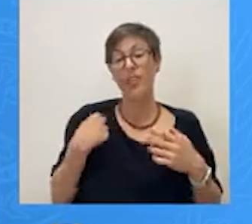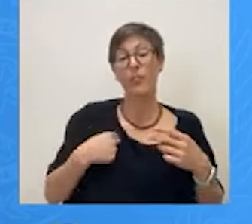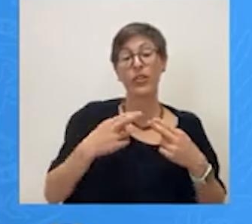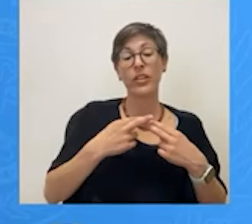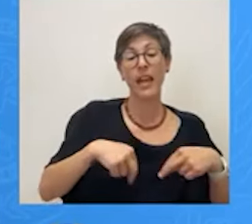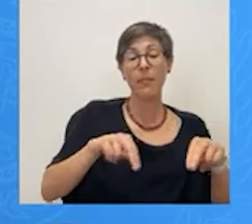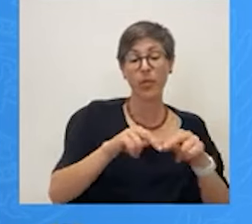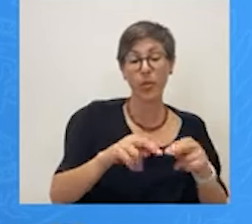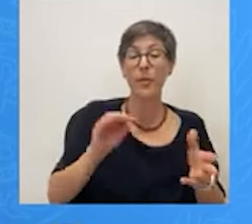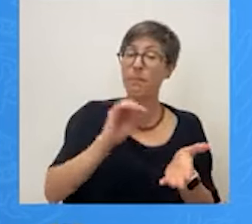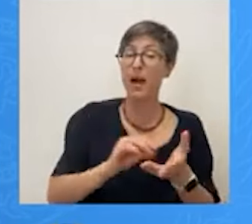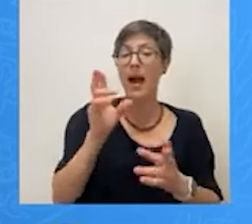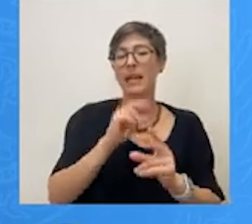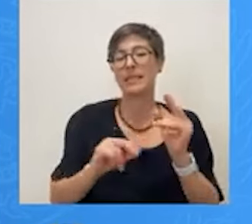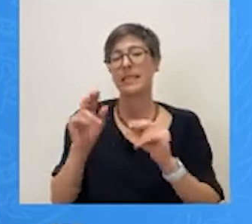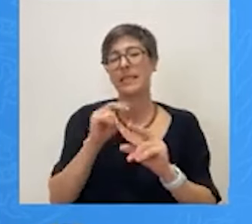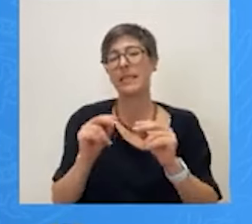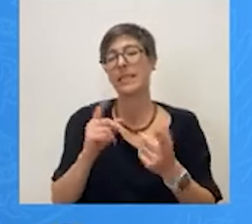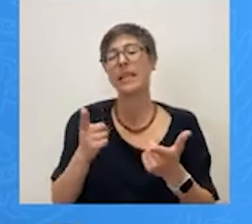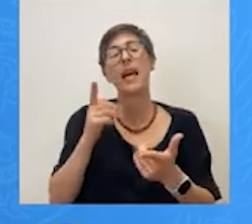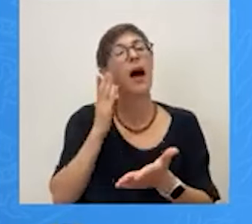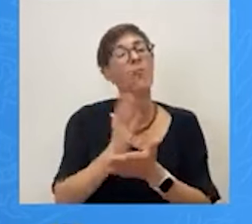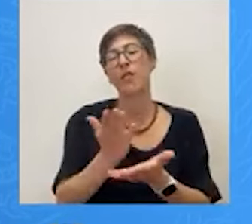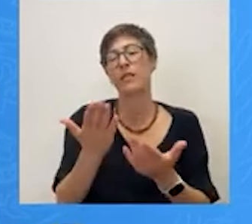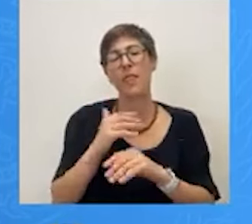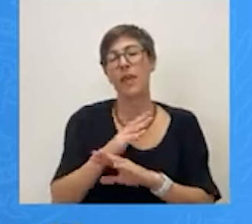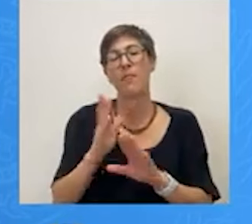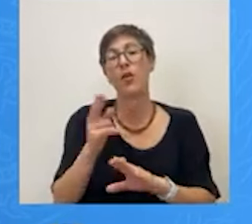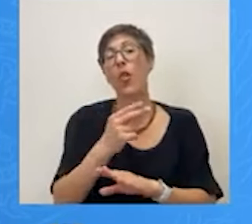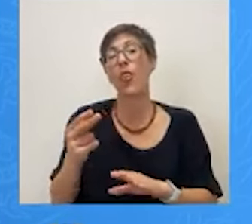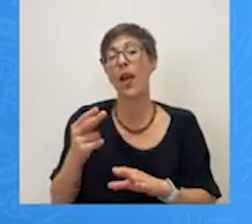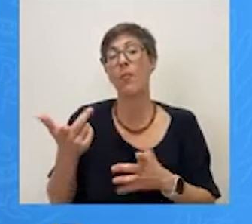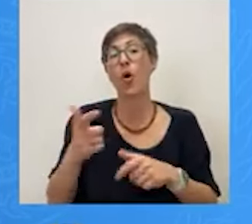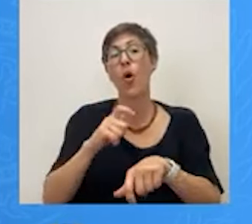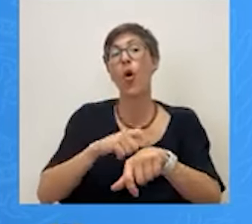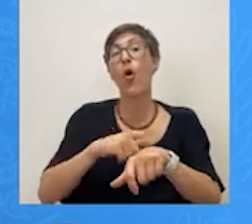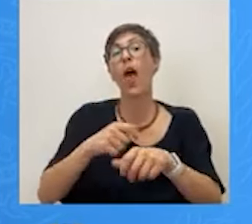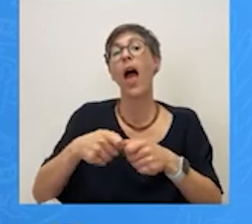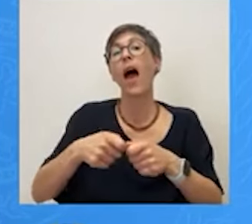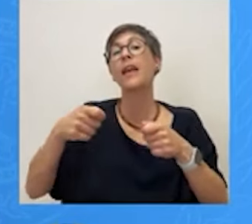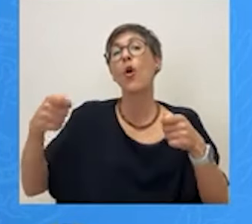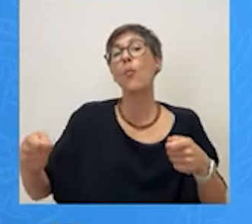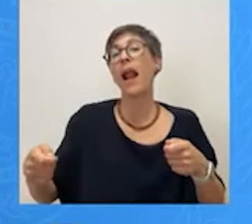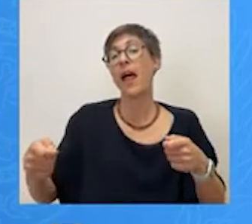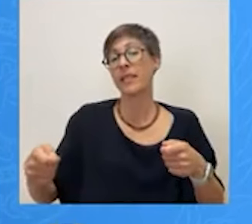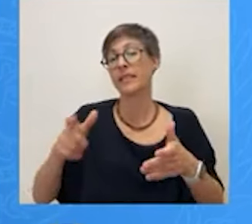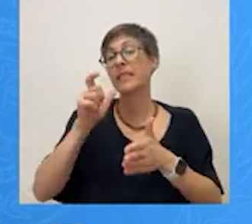Ξανασυζήτησε και δεν κατέληξε Για την παράταση του οραρίου των ξενοδοχείων Ενώ τον